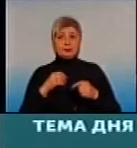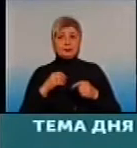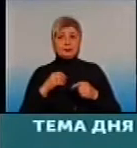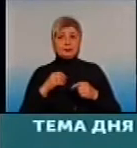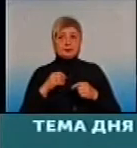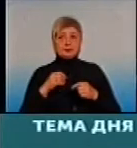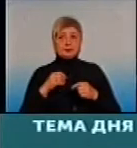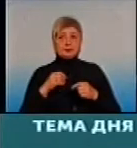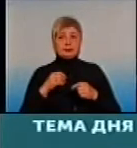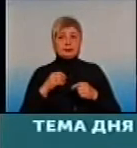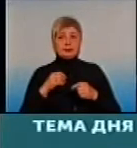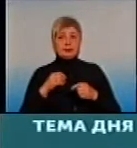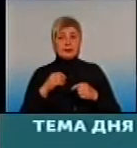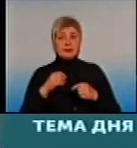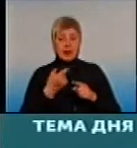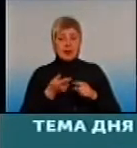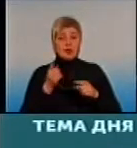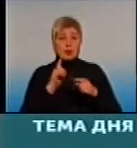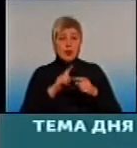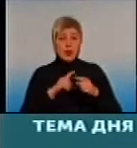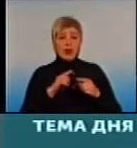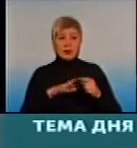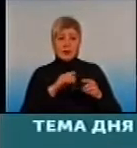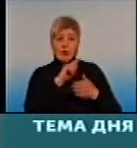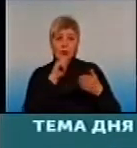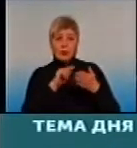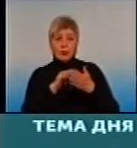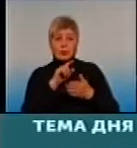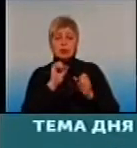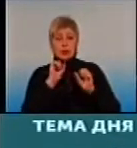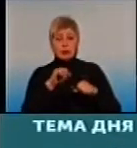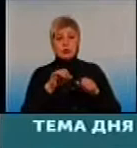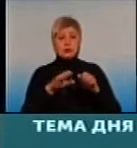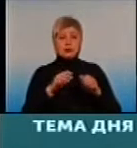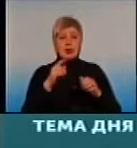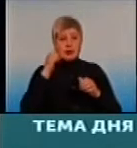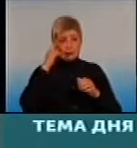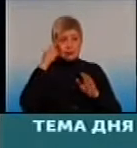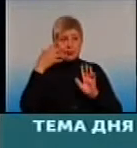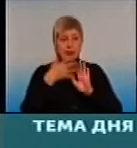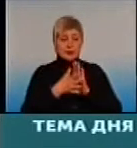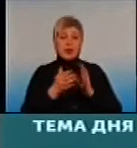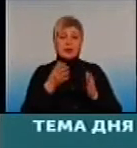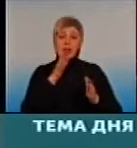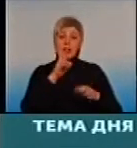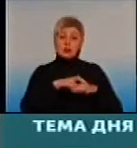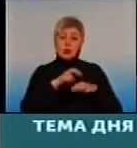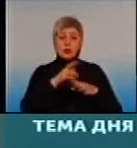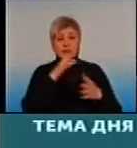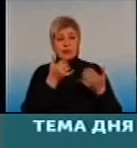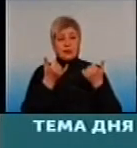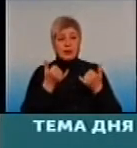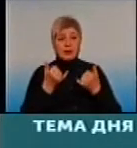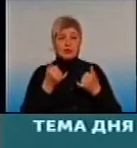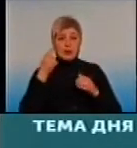бывают, что назначают. Вот и по этим маркерам вы можете определить, или доктор современный и понимает, что он делает, или он там